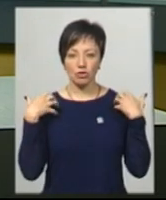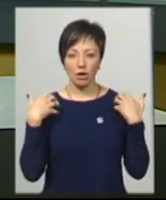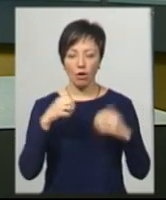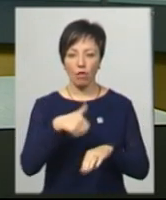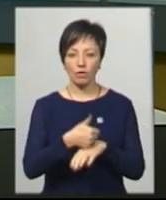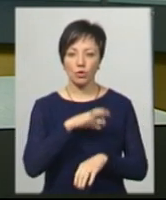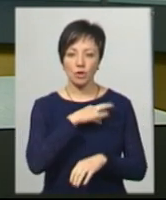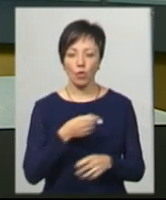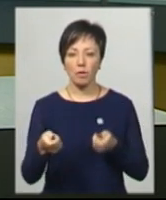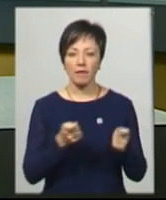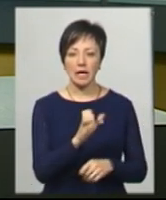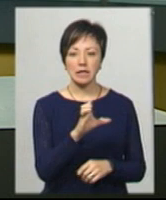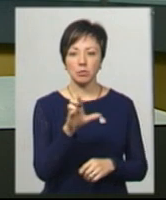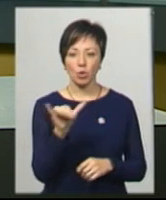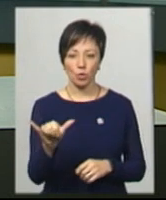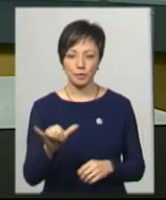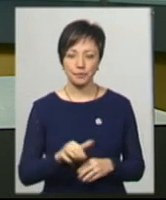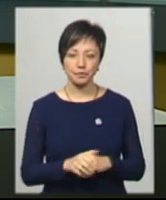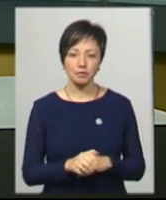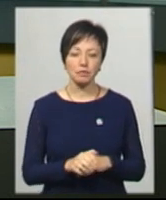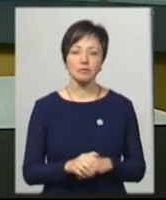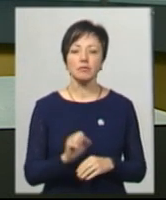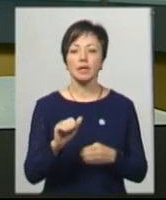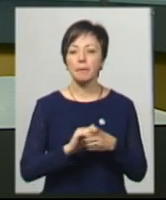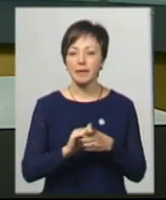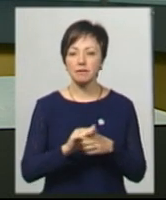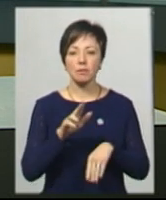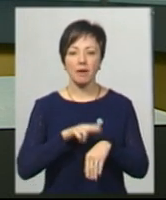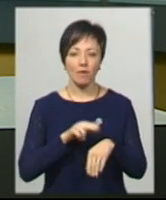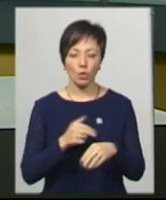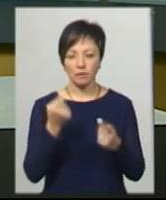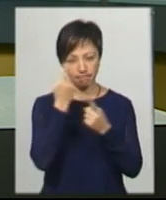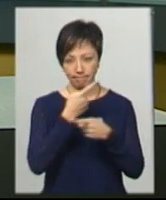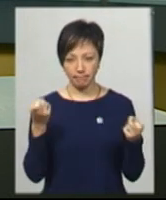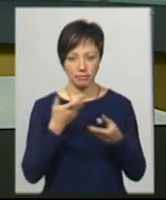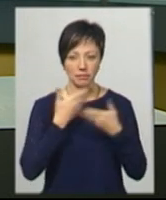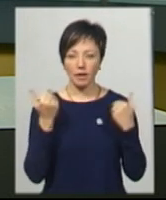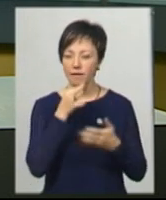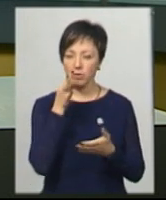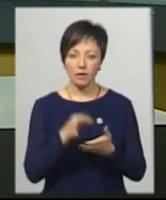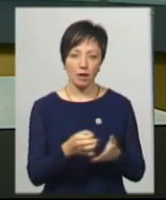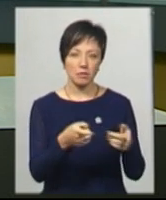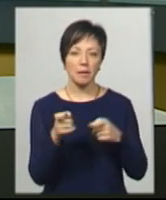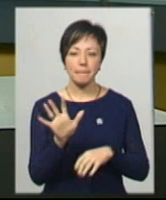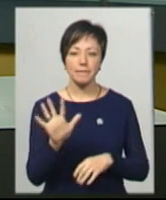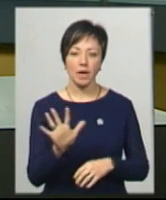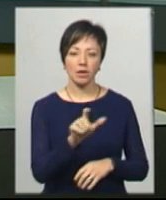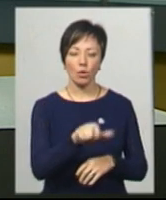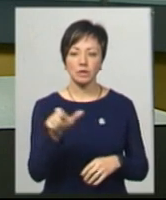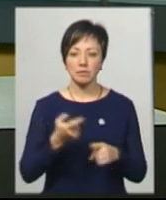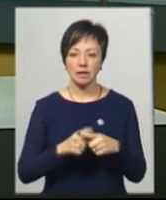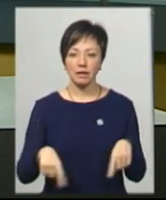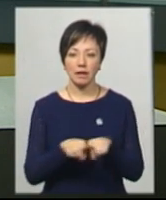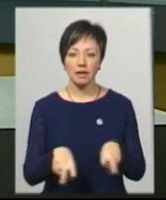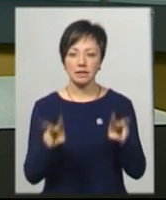слідства управління СБУ Віталій Маяков. Проте прізвищ правоохоронці не називають. До відповідальності притягнуто 5 осіб. Це так